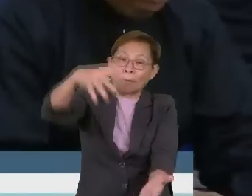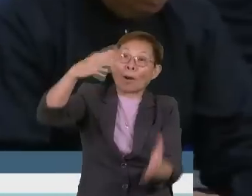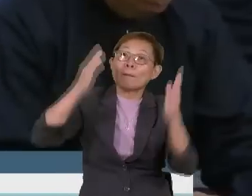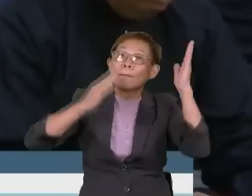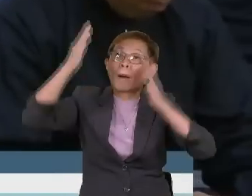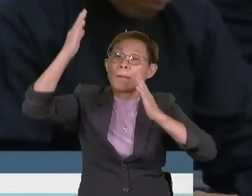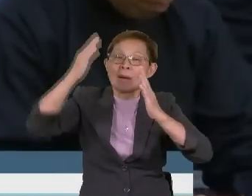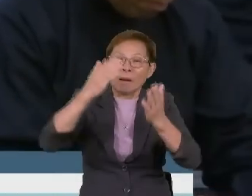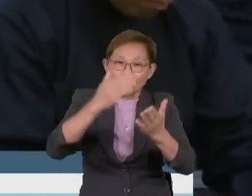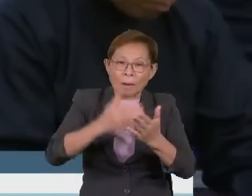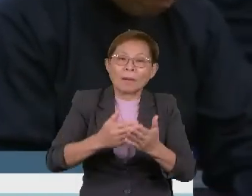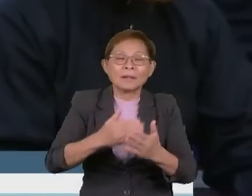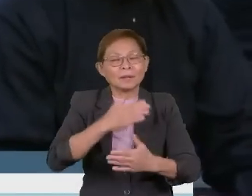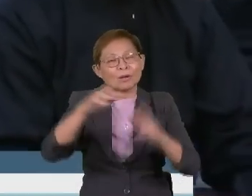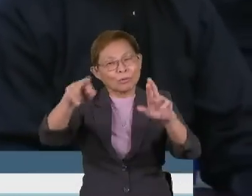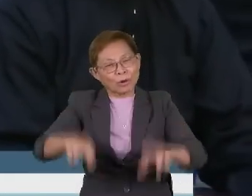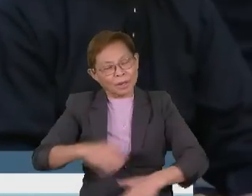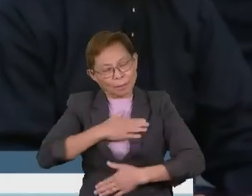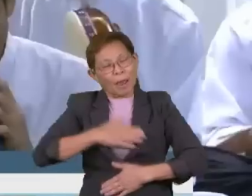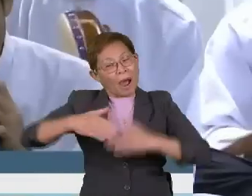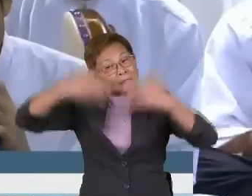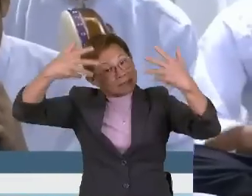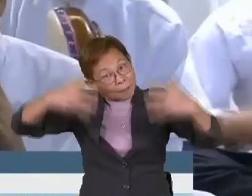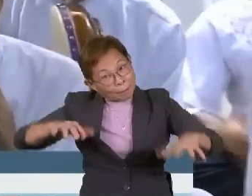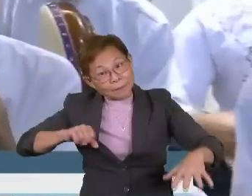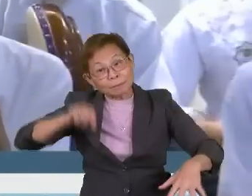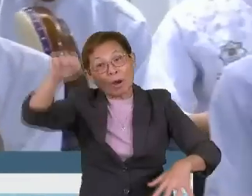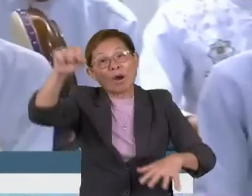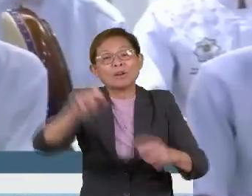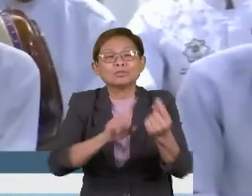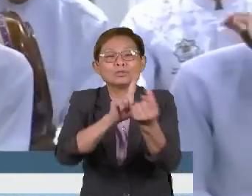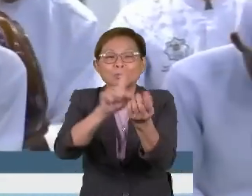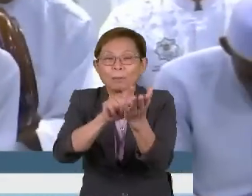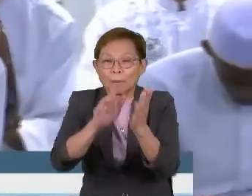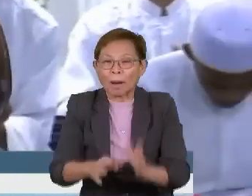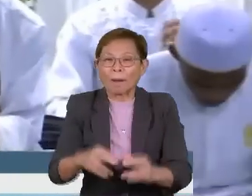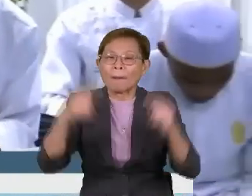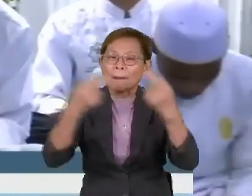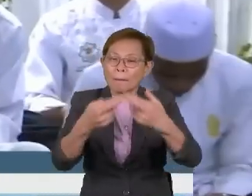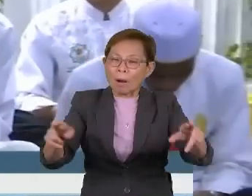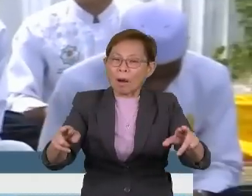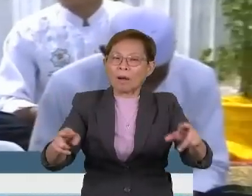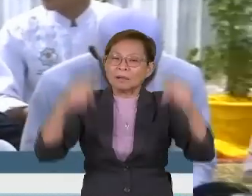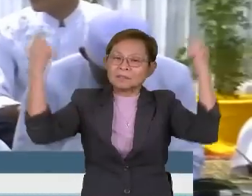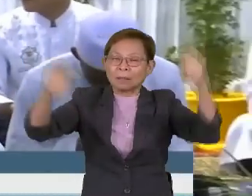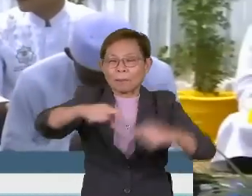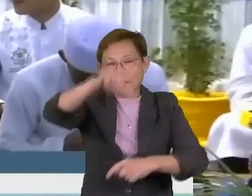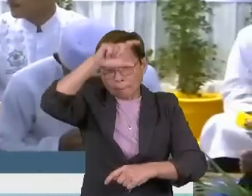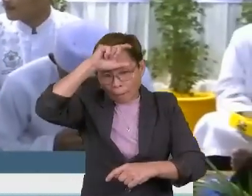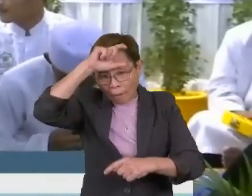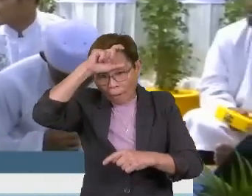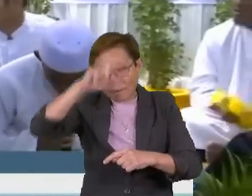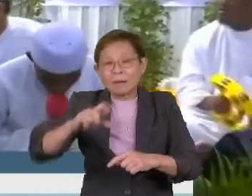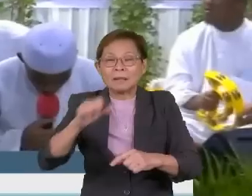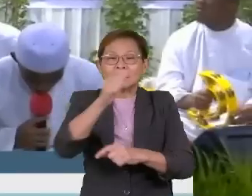yang dinikmati rakyat selepas kemerdekaan. Beliau ditemui media selepas merasmikan sambutan mahal hijrah peringkat daerah